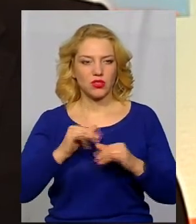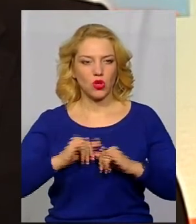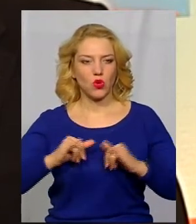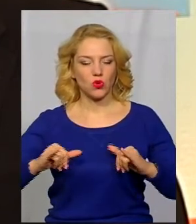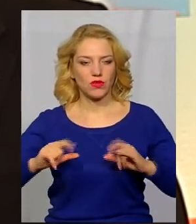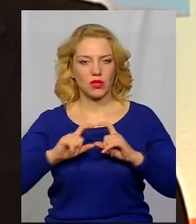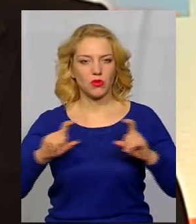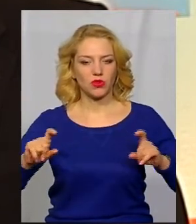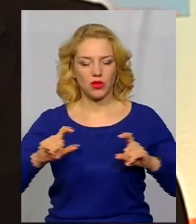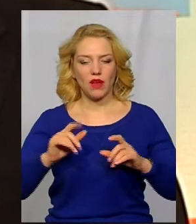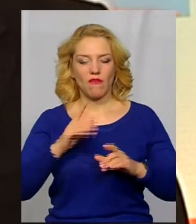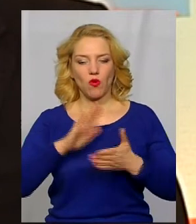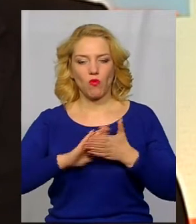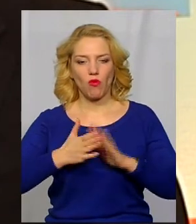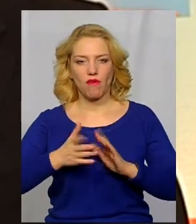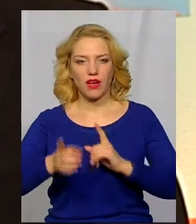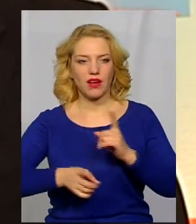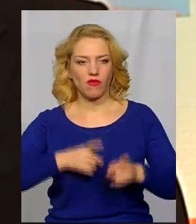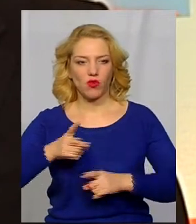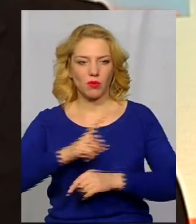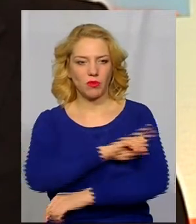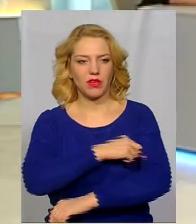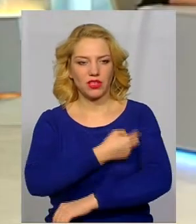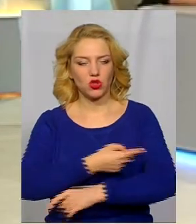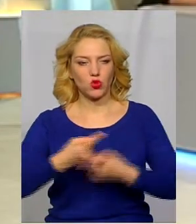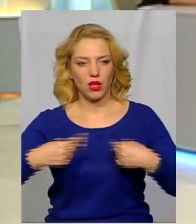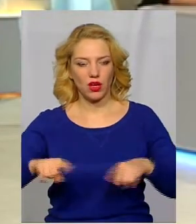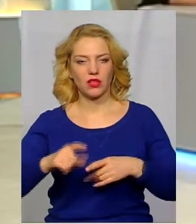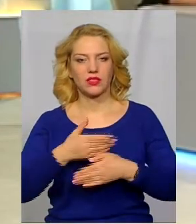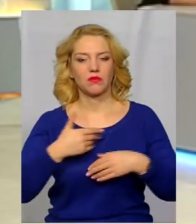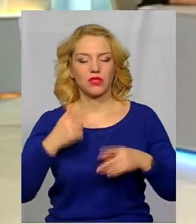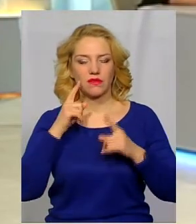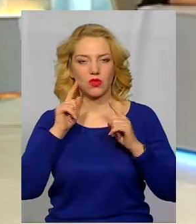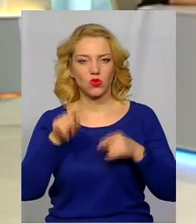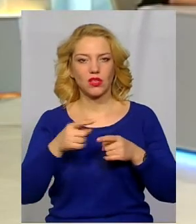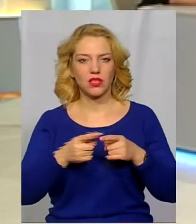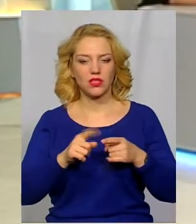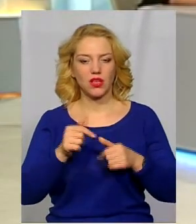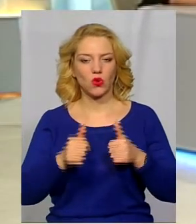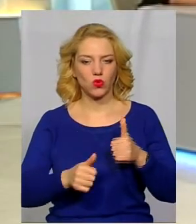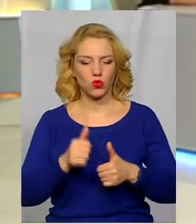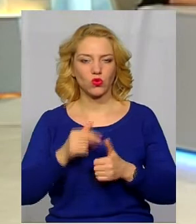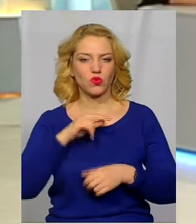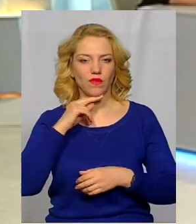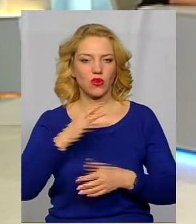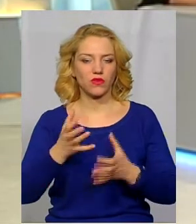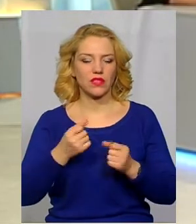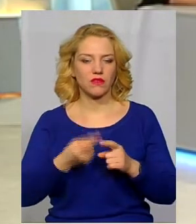в умовах реформи медичної галузі. Тому ми звернули цей конкурс увагу і взяли в ньому участь.